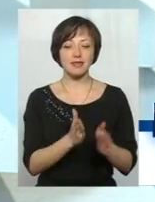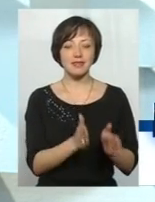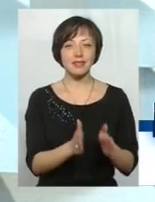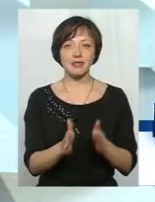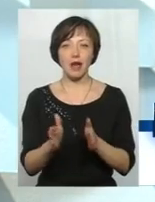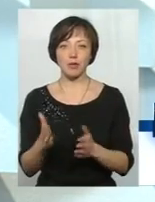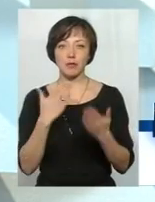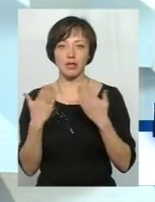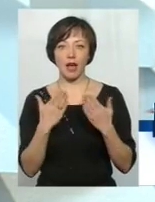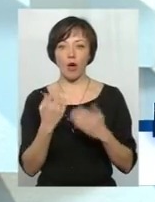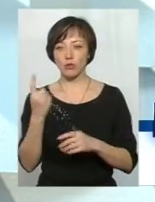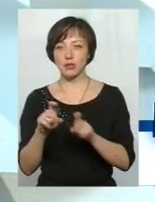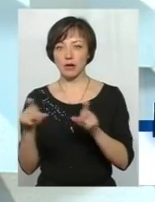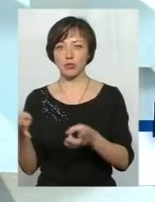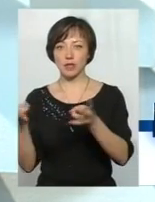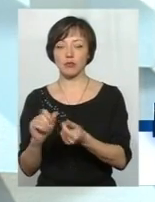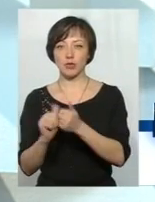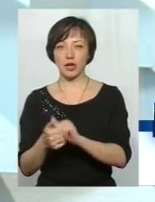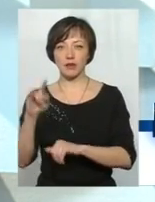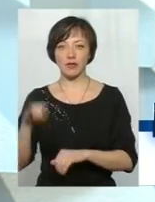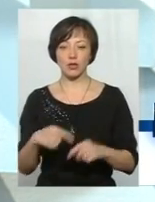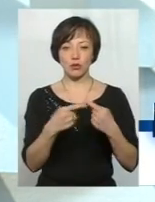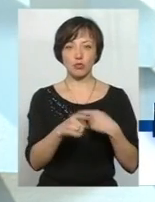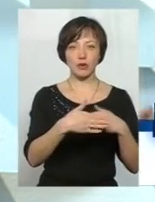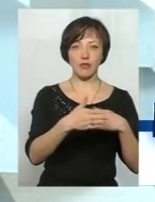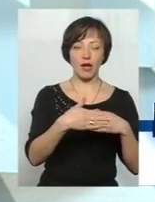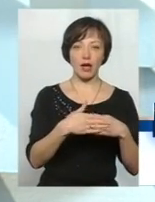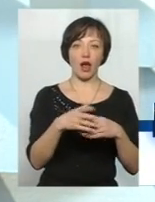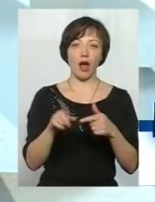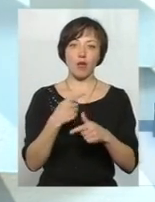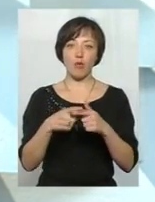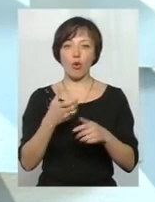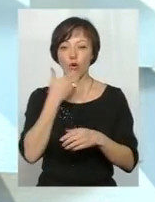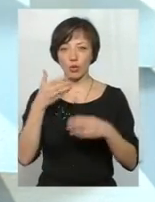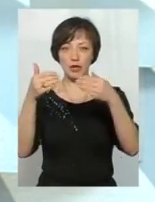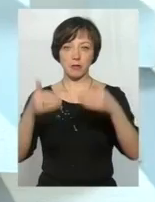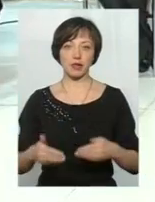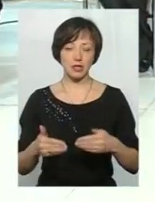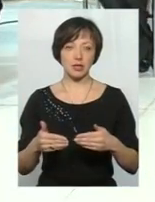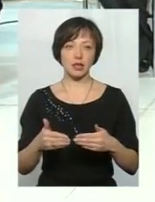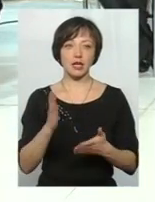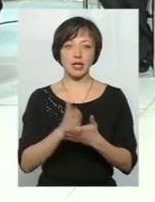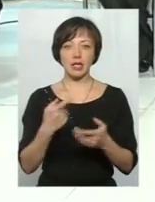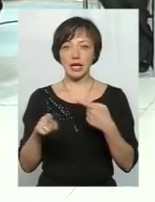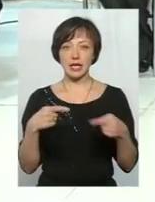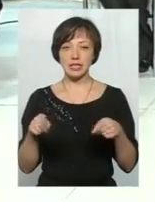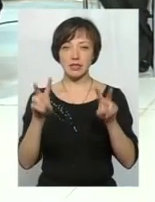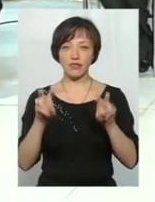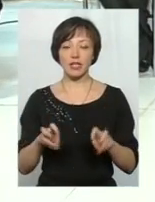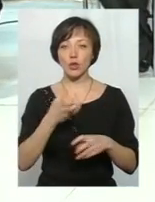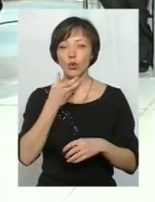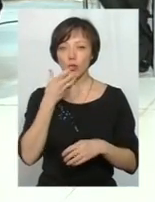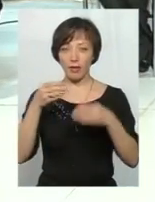підхід, а не одному закладу потрібно поміняти вікна, другому двері або утеплити. Тим більше, що є різні види утеплення.